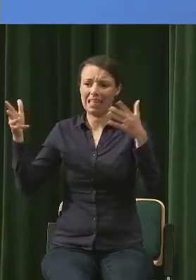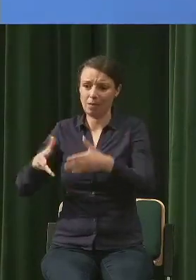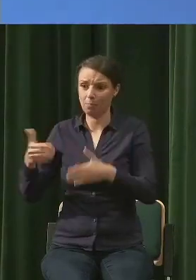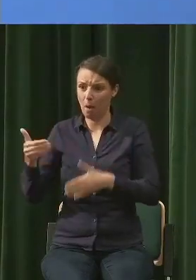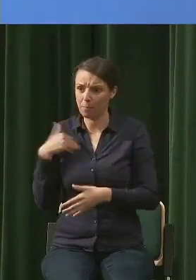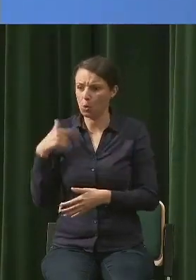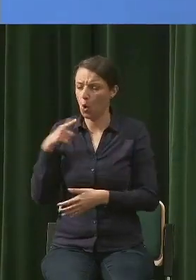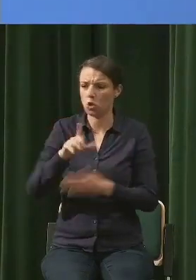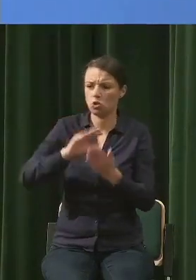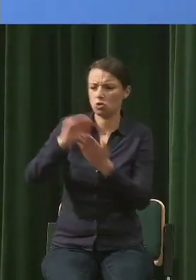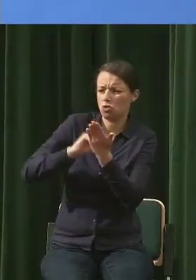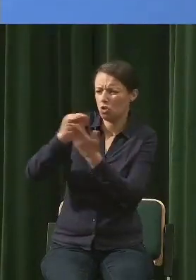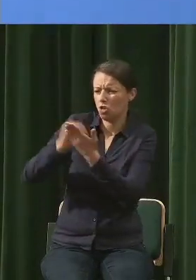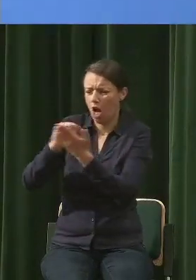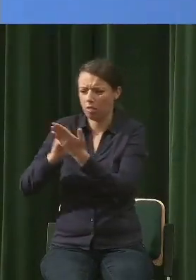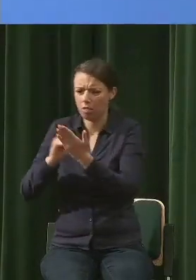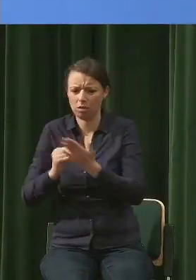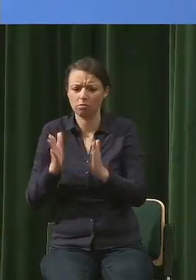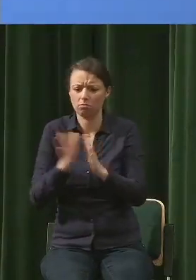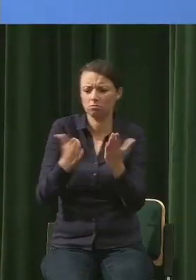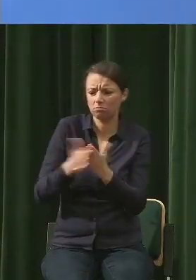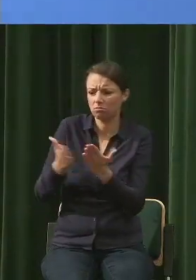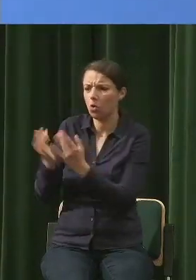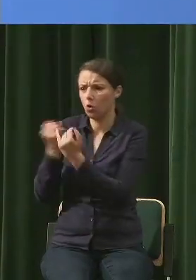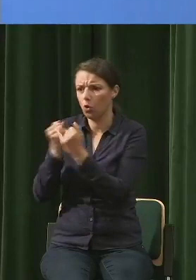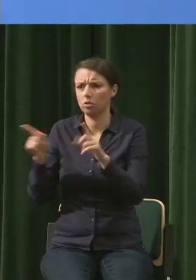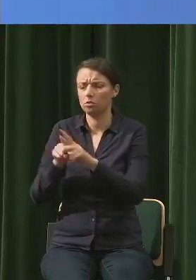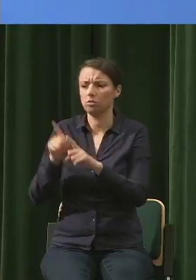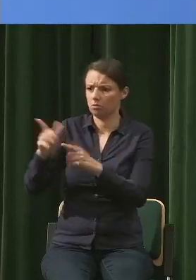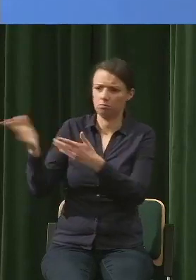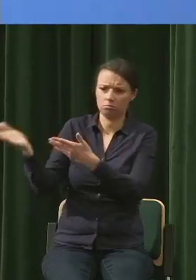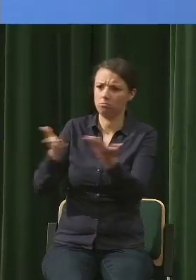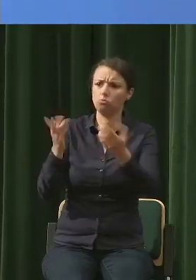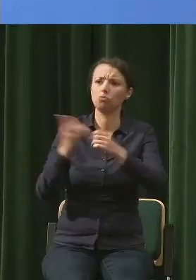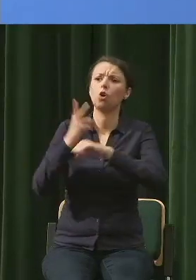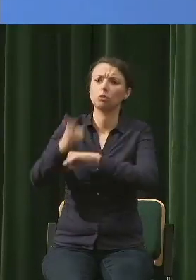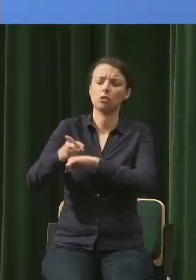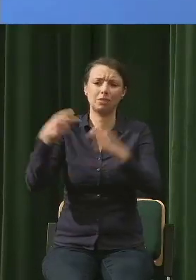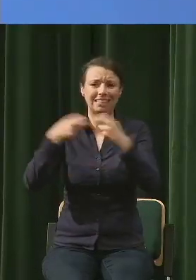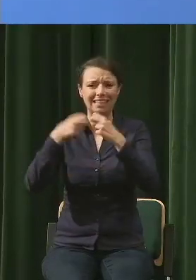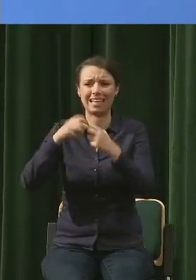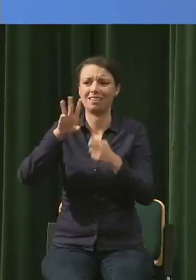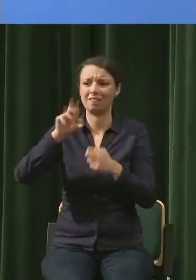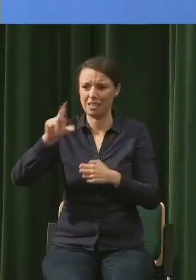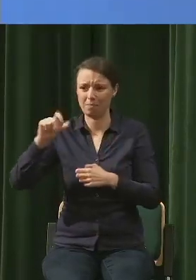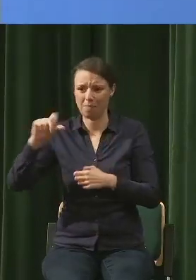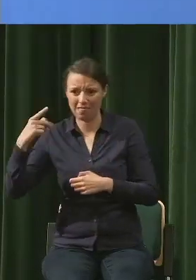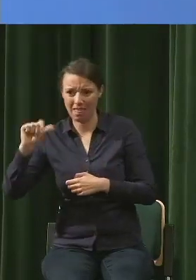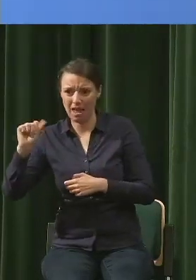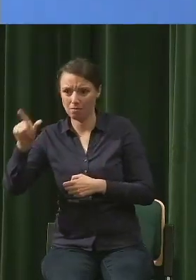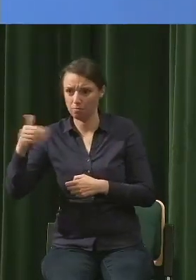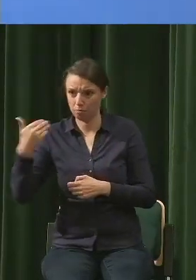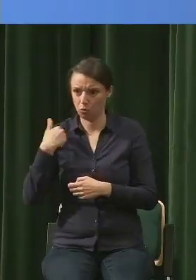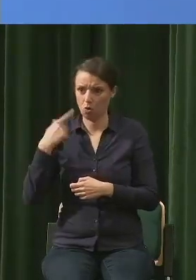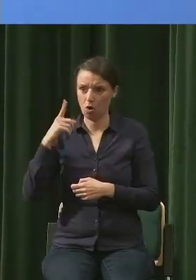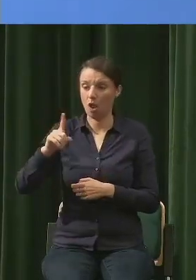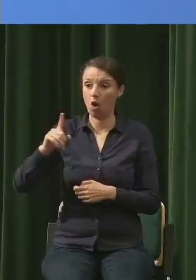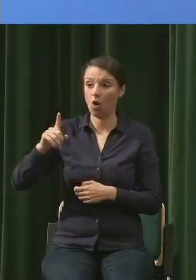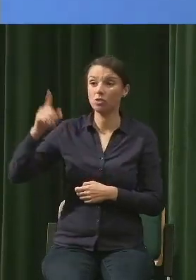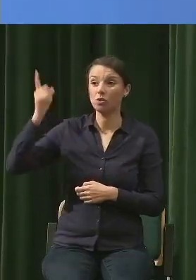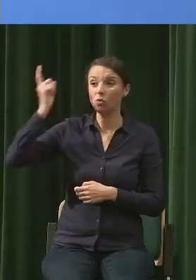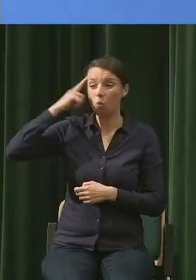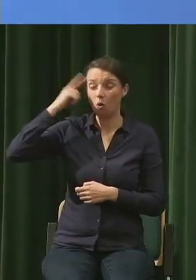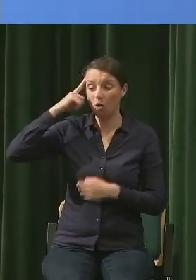notatkami, mieli dostęp do Wikipedii, do wszystkiego, natomiast nie mieli tej wiedzy w głowie, ponieważ